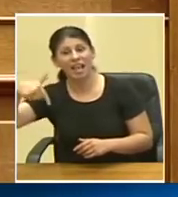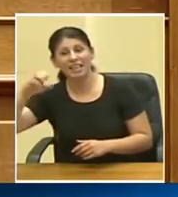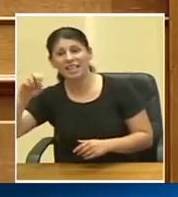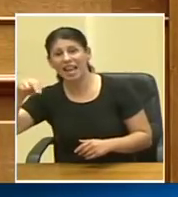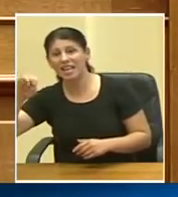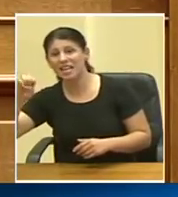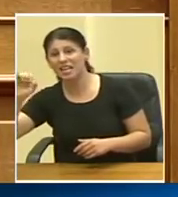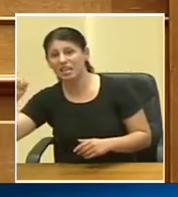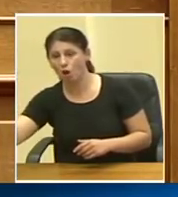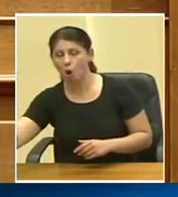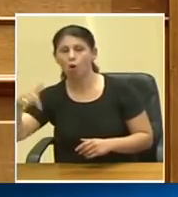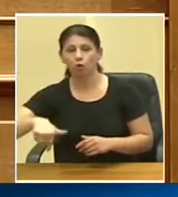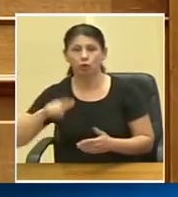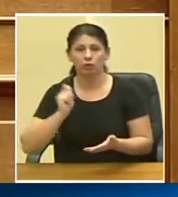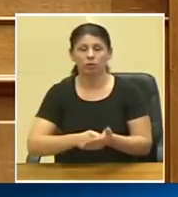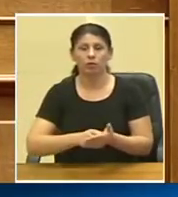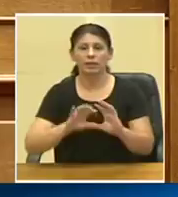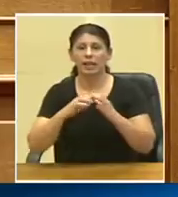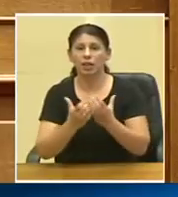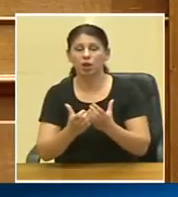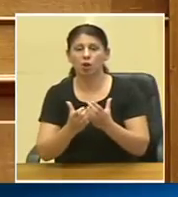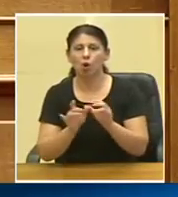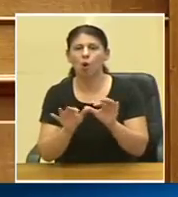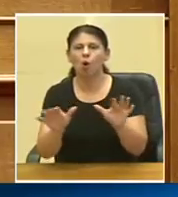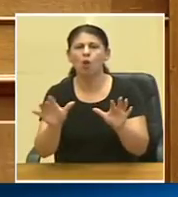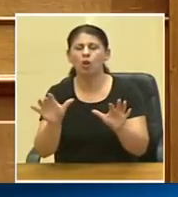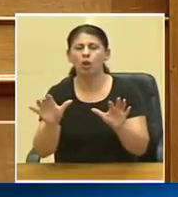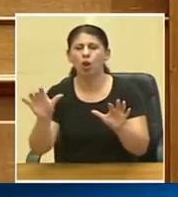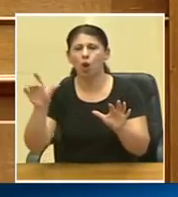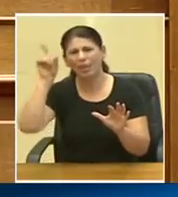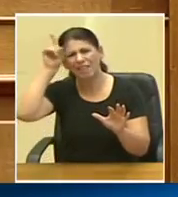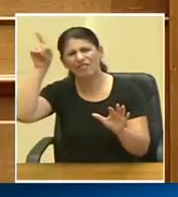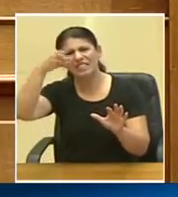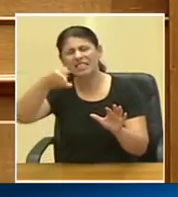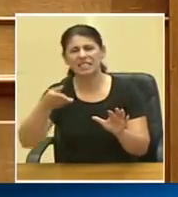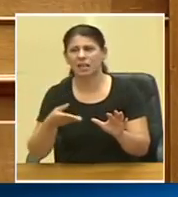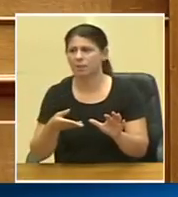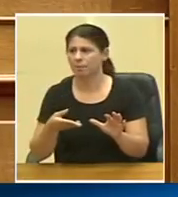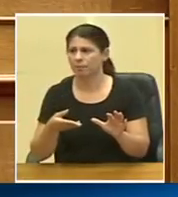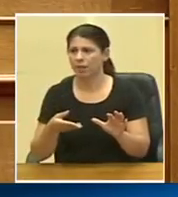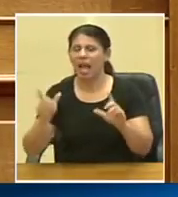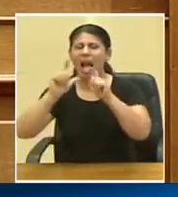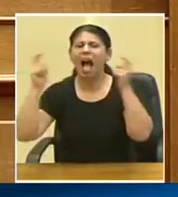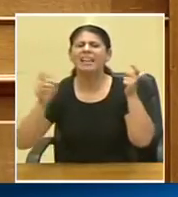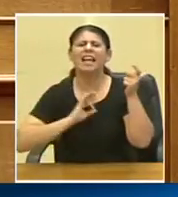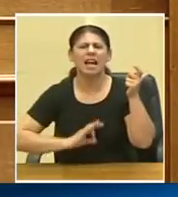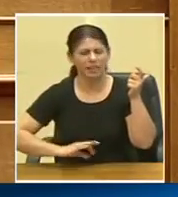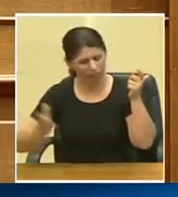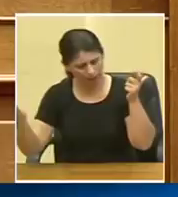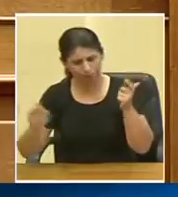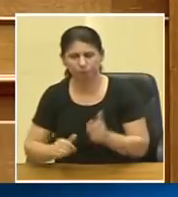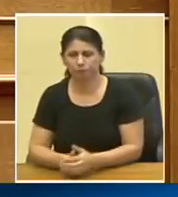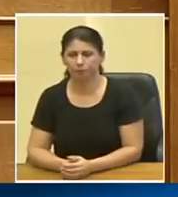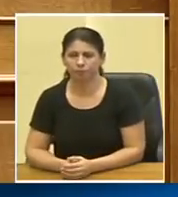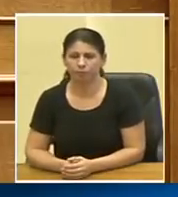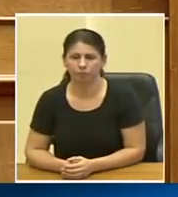καινούργιου στο Γενικό Ογκολογικό Νοσοκομείο Κηφισιάς, το γόγκ της Κηφισιάς, το ογκολογικό